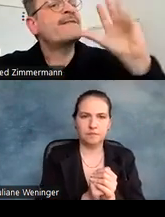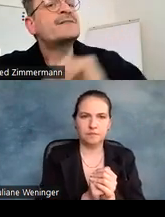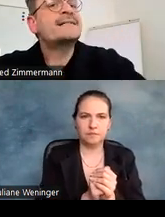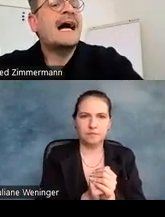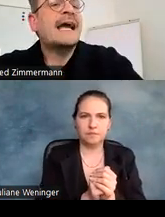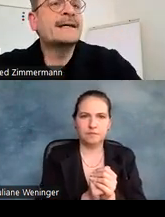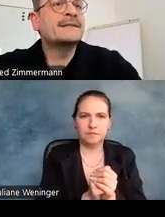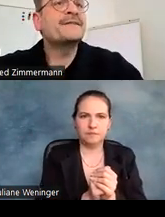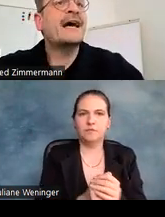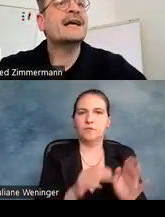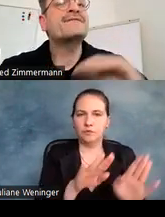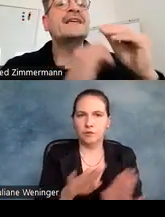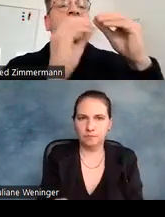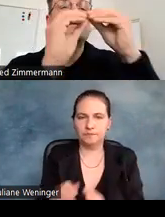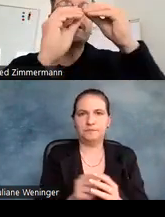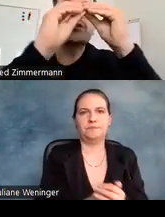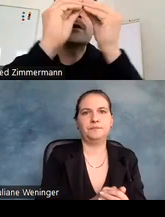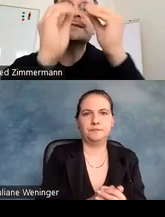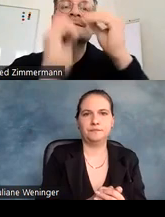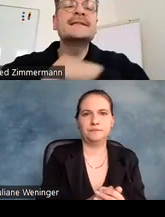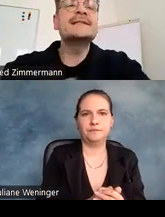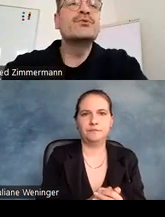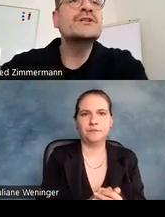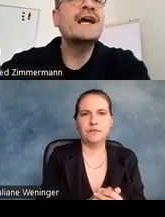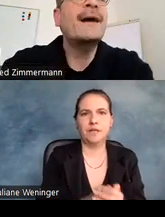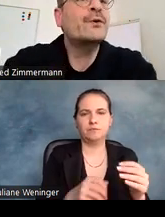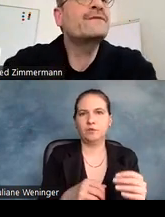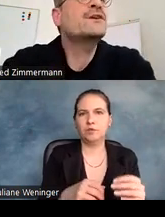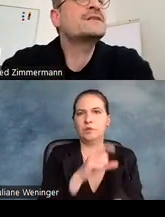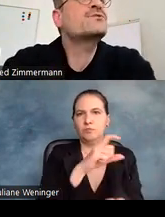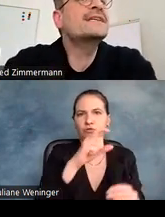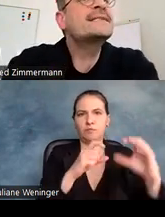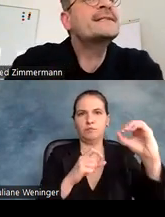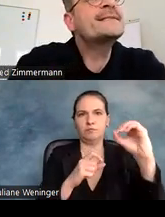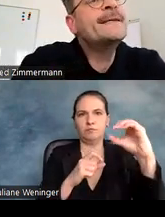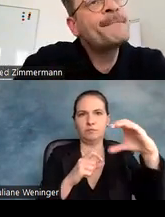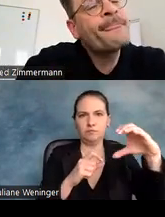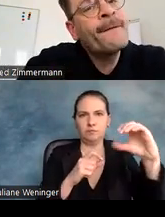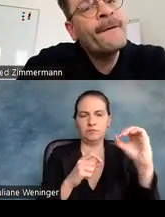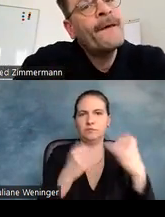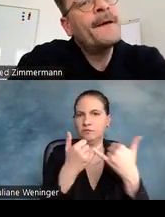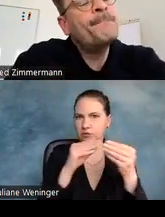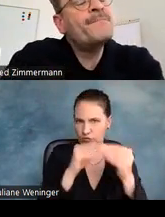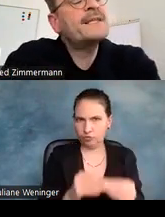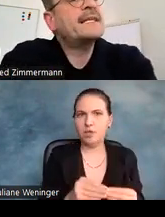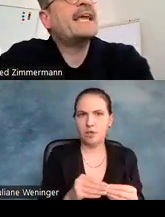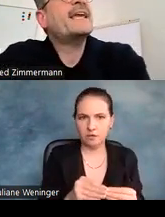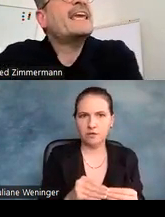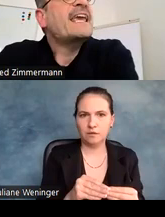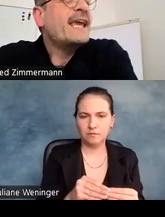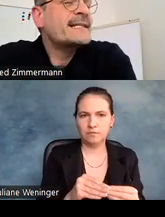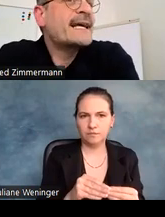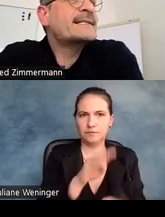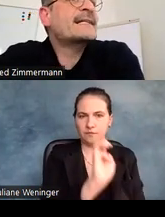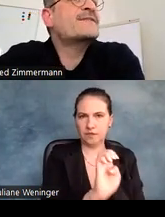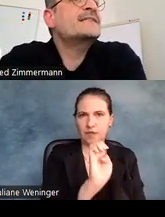Das war also das eine, die Frage, wie geschlossen sind diese Buchstaben und wie konstruiert sind sie? Das kleine